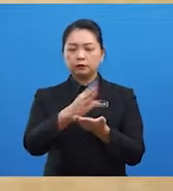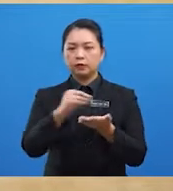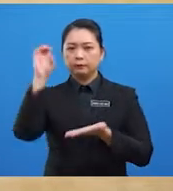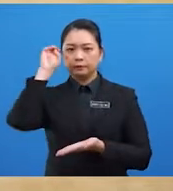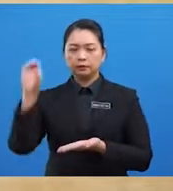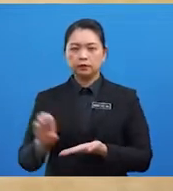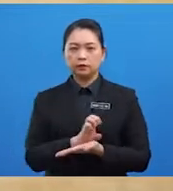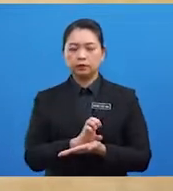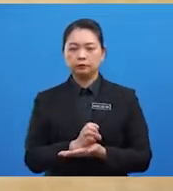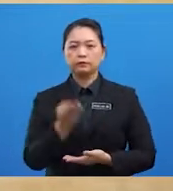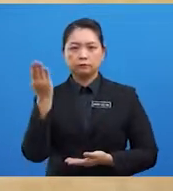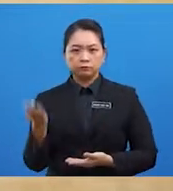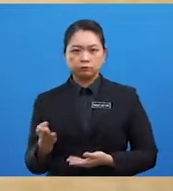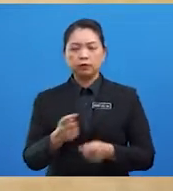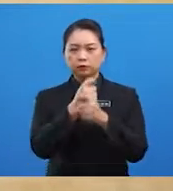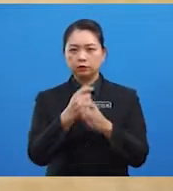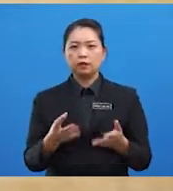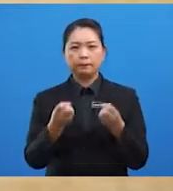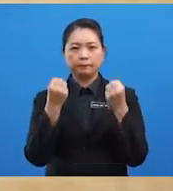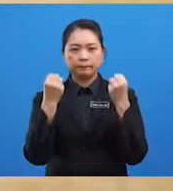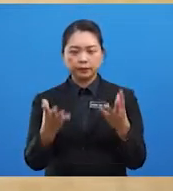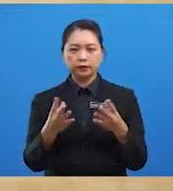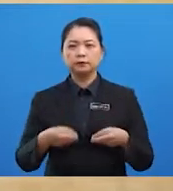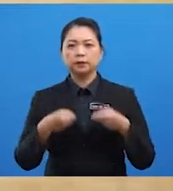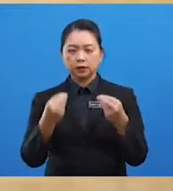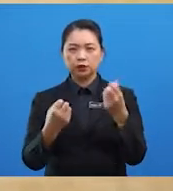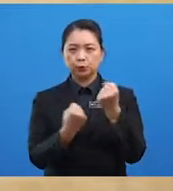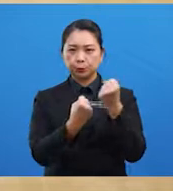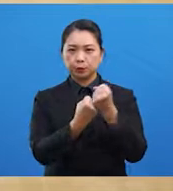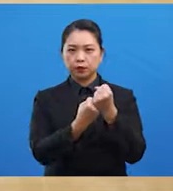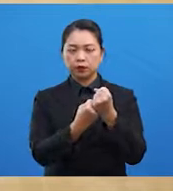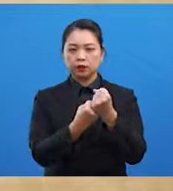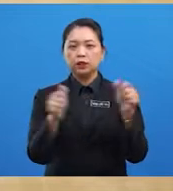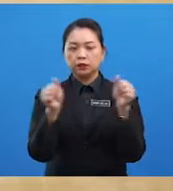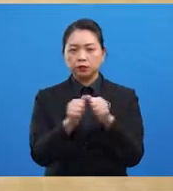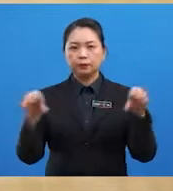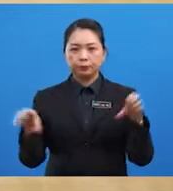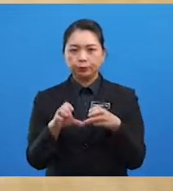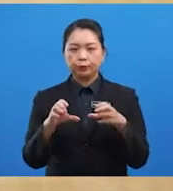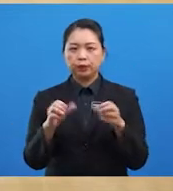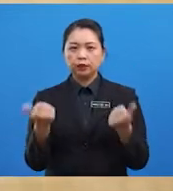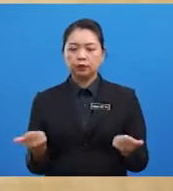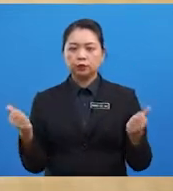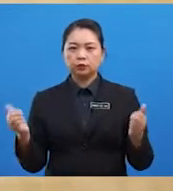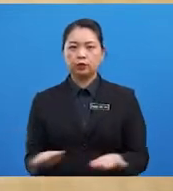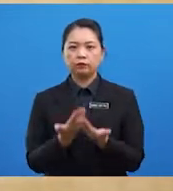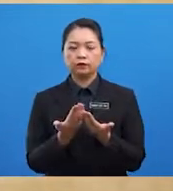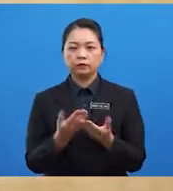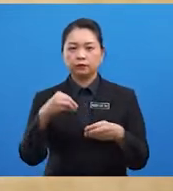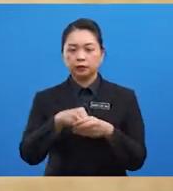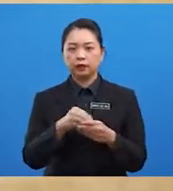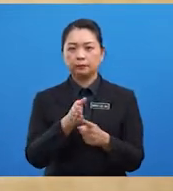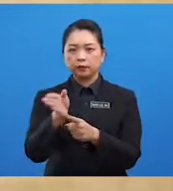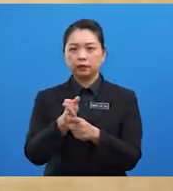beliau telah banyak memberi sumbangan dengan membuat inovasi di dalam bidang